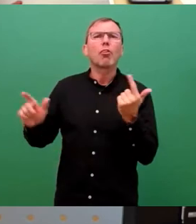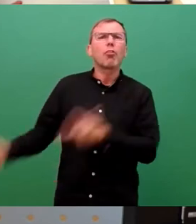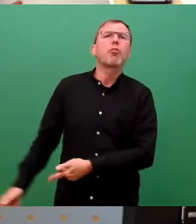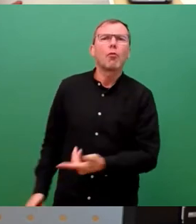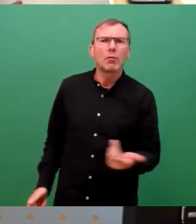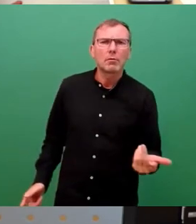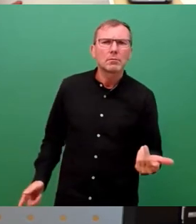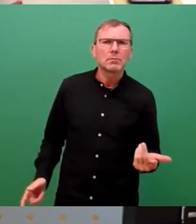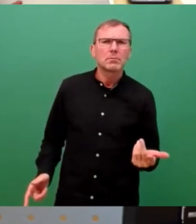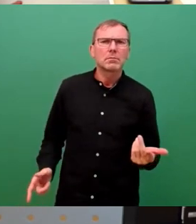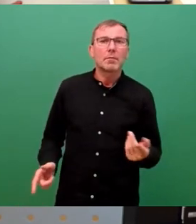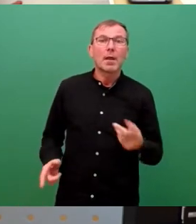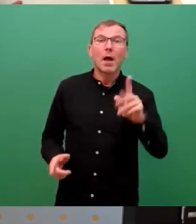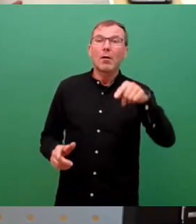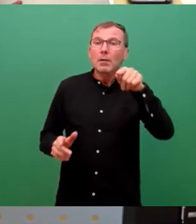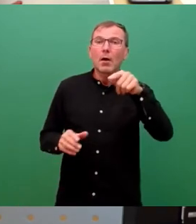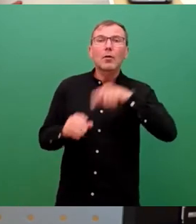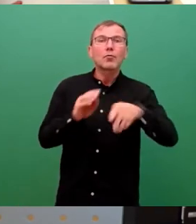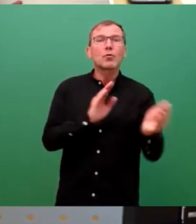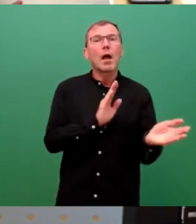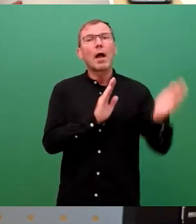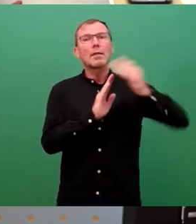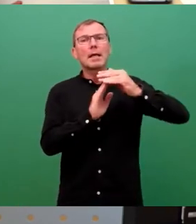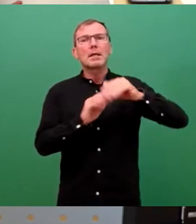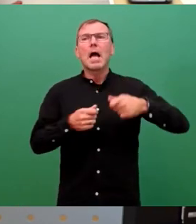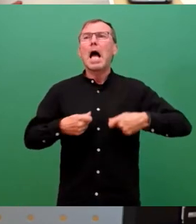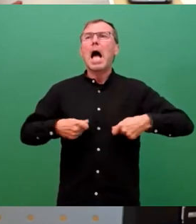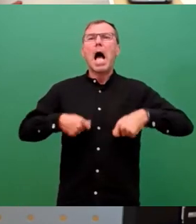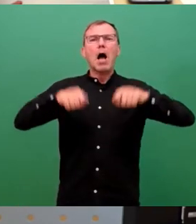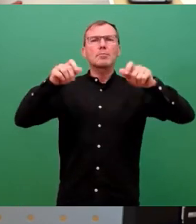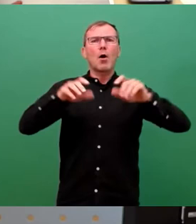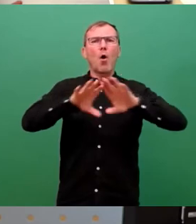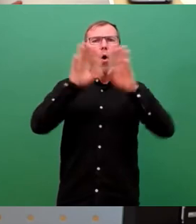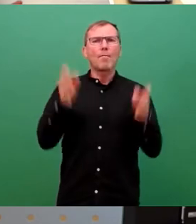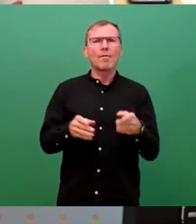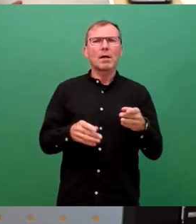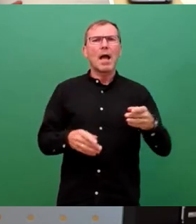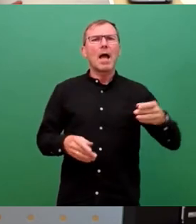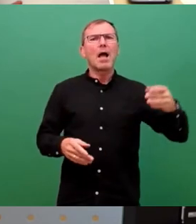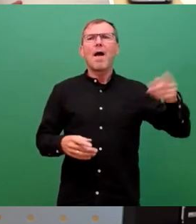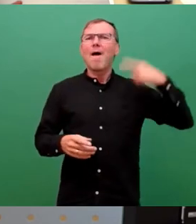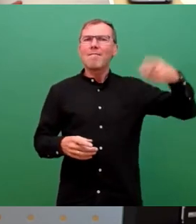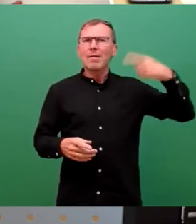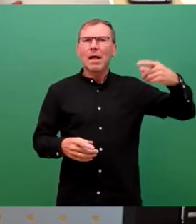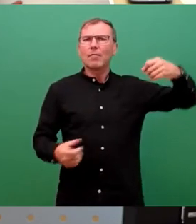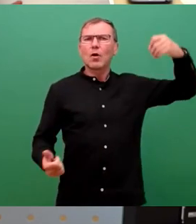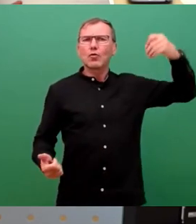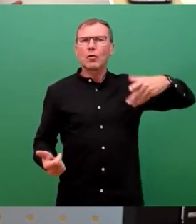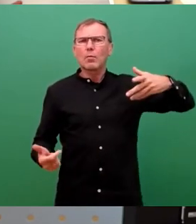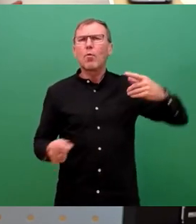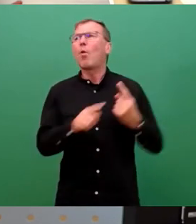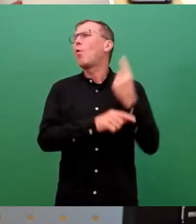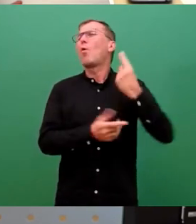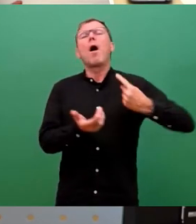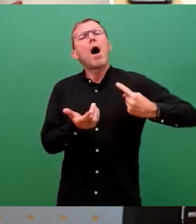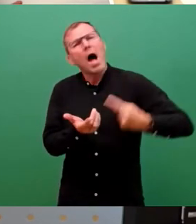blockiert durch die Deckelung des Ausbauumfangs bei Windkraft- und Solaranlagen, unmäßig hohe Anforderungen